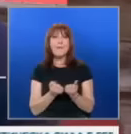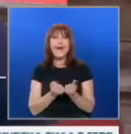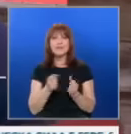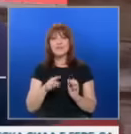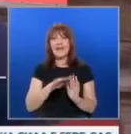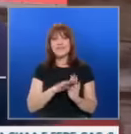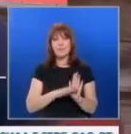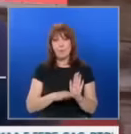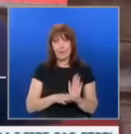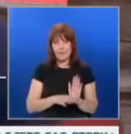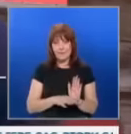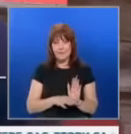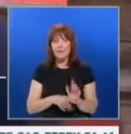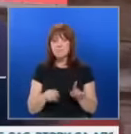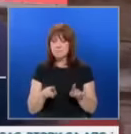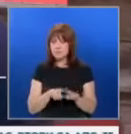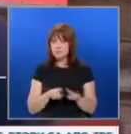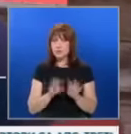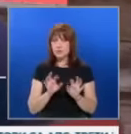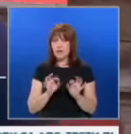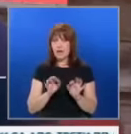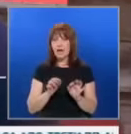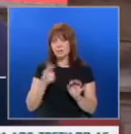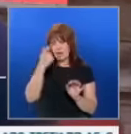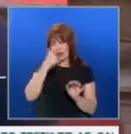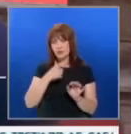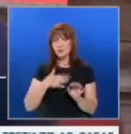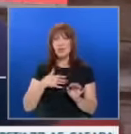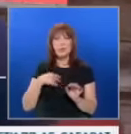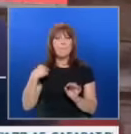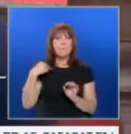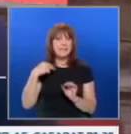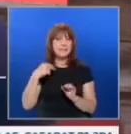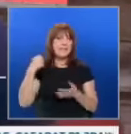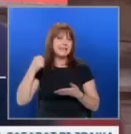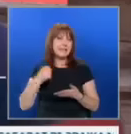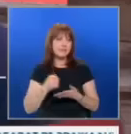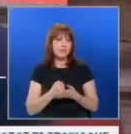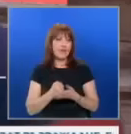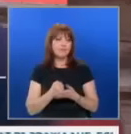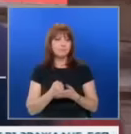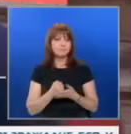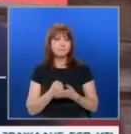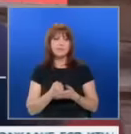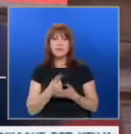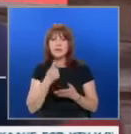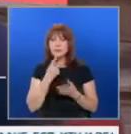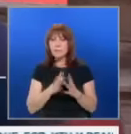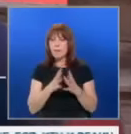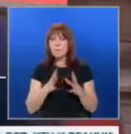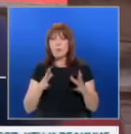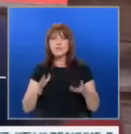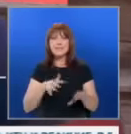програма за модернизация. Също така и лично като президент настоявам да се внедрават по-обширно